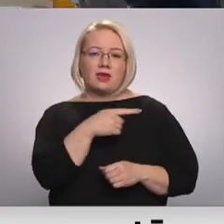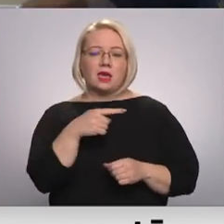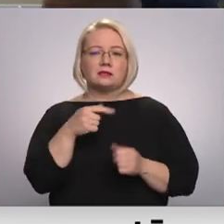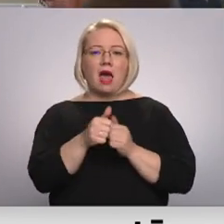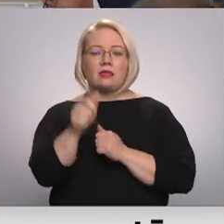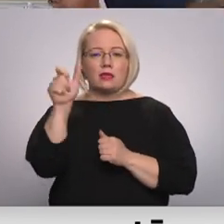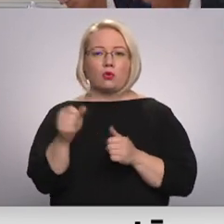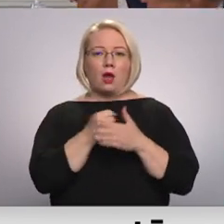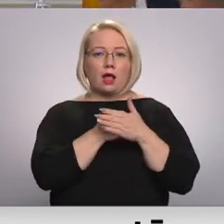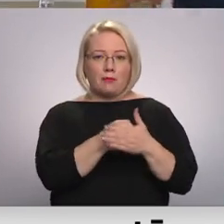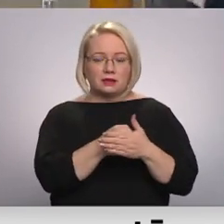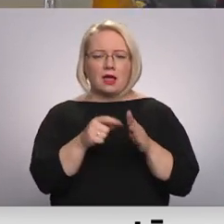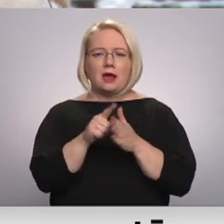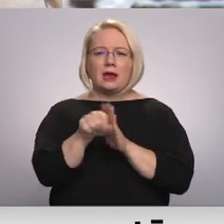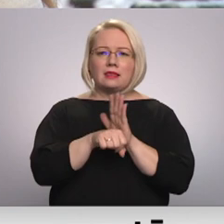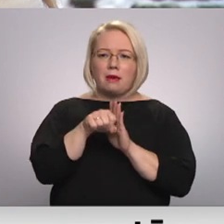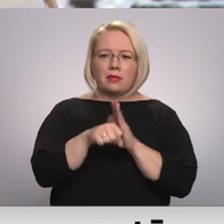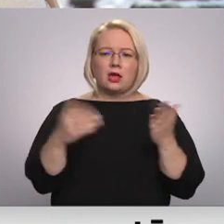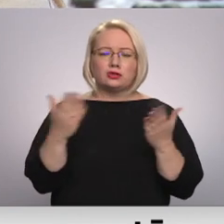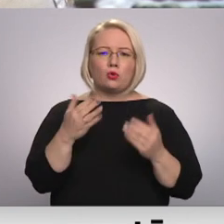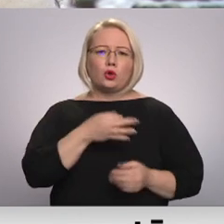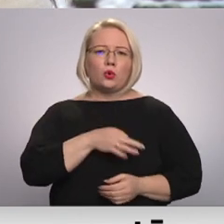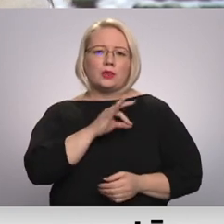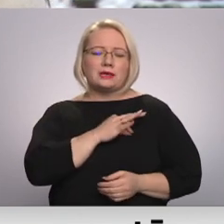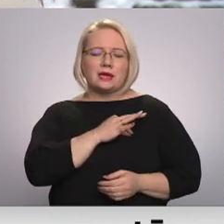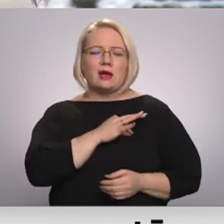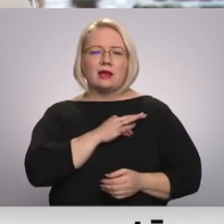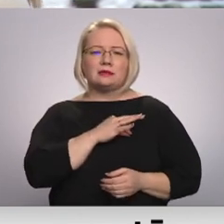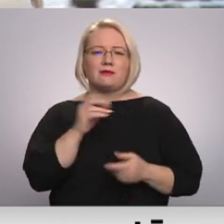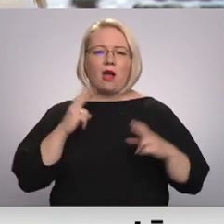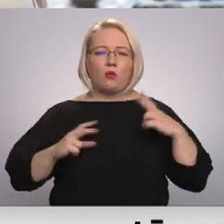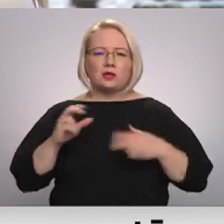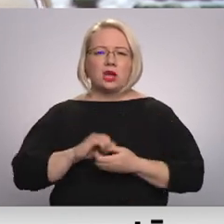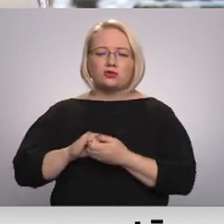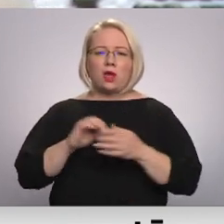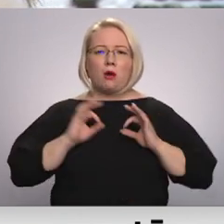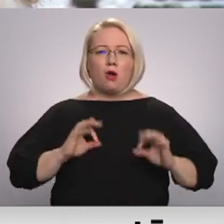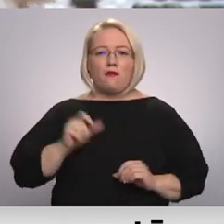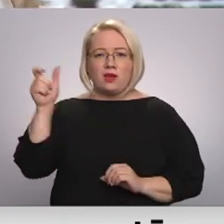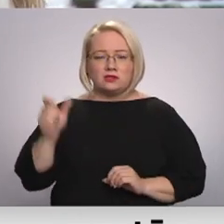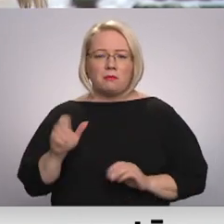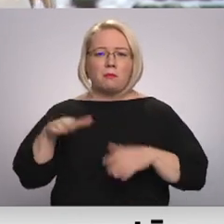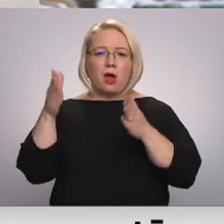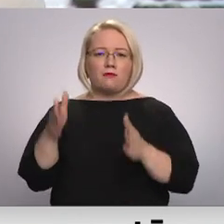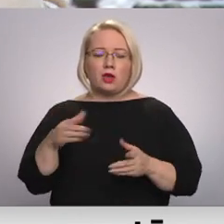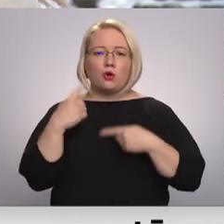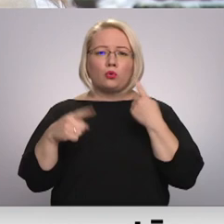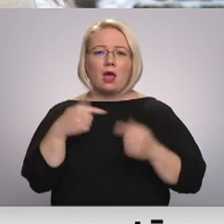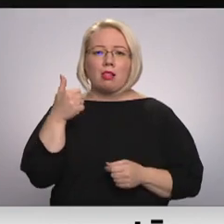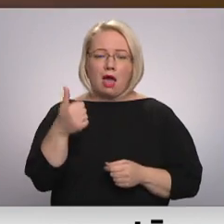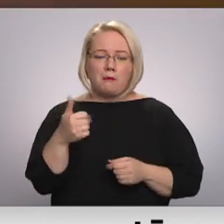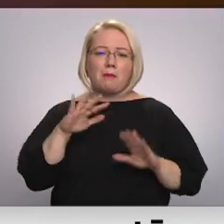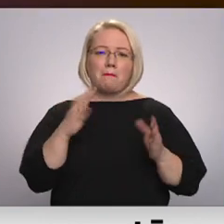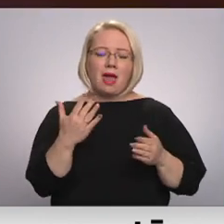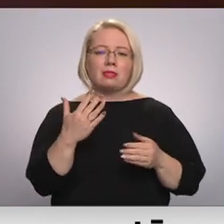Kucinu, kur arī Latvijas universitātes juridiskās fakultātes asociētā profesori, izskanēja tikai labi vārdi, bet Levitam nosodījums.